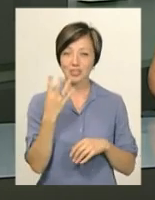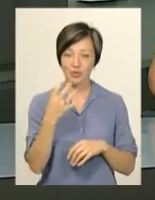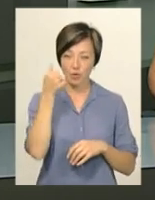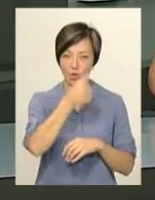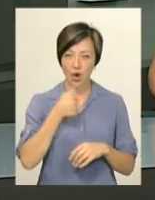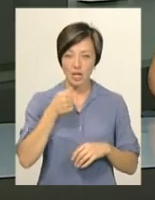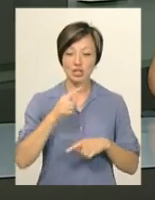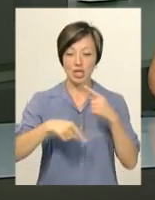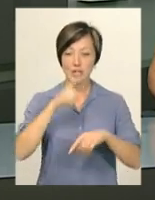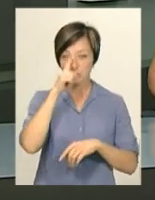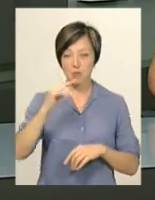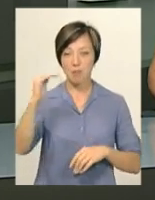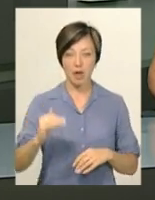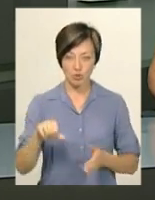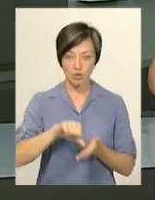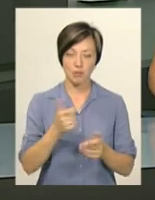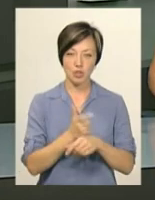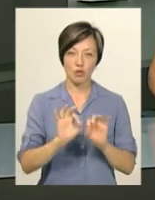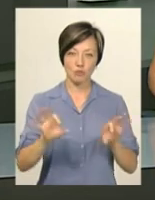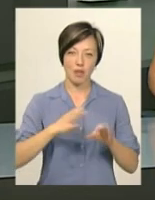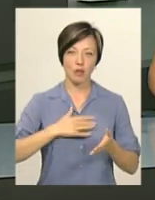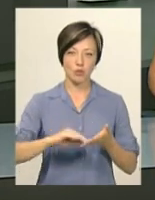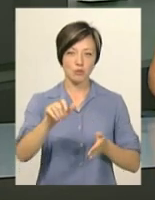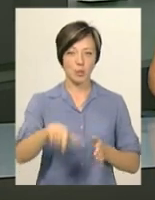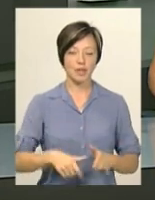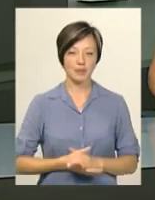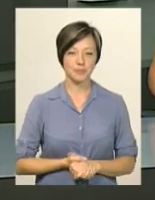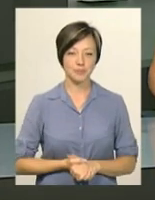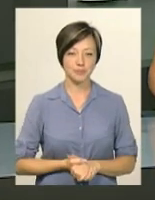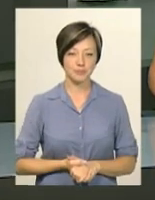поборються молодші гравці. Більше розповість Ярослава Антошевська.